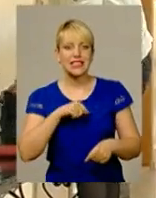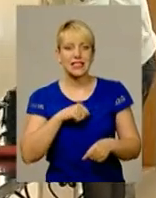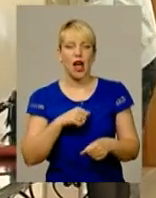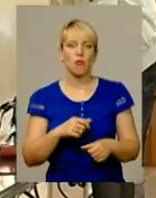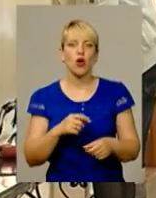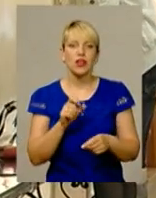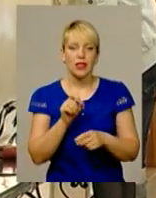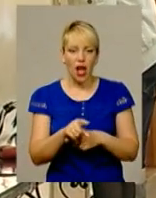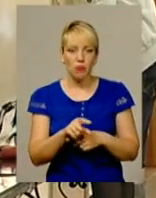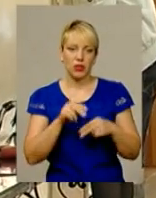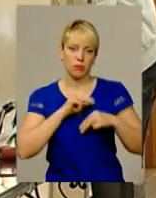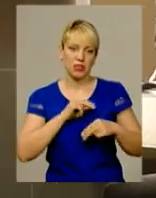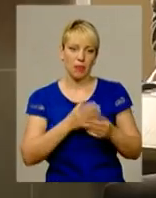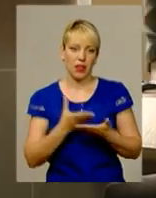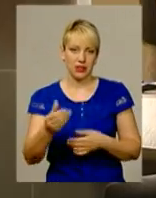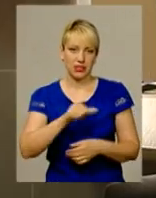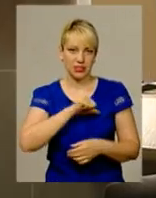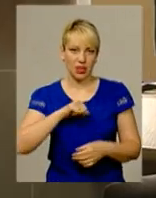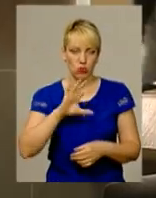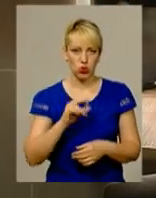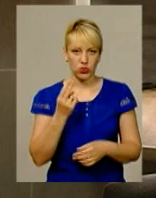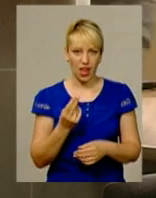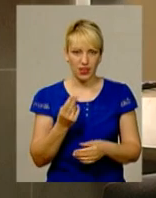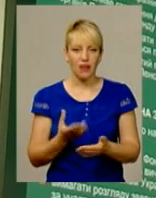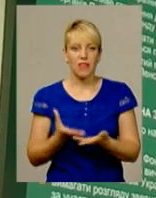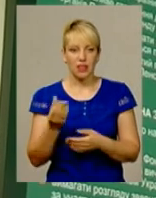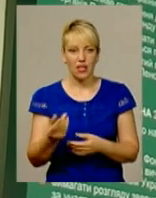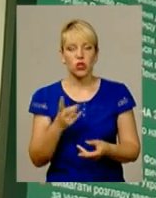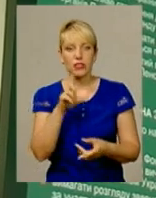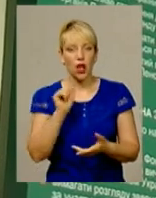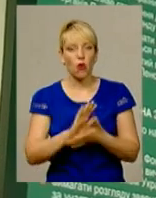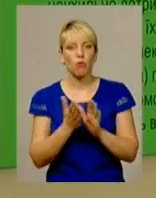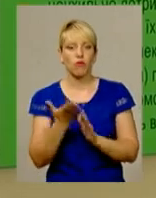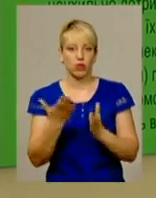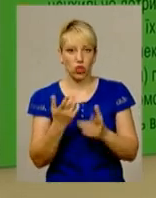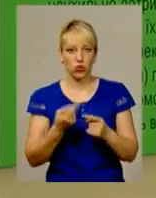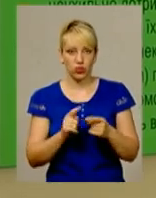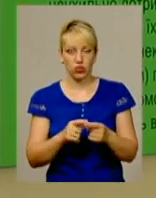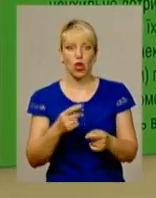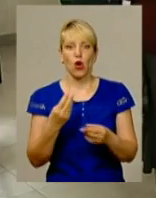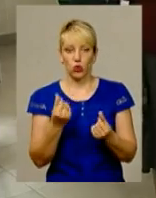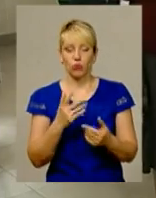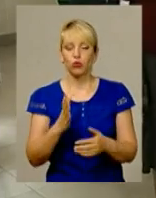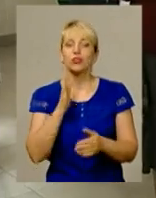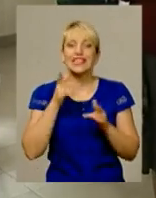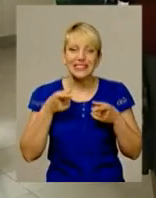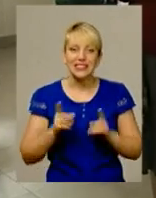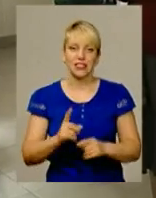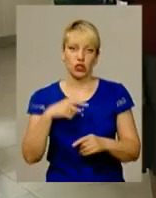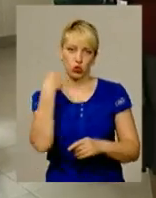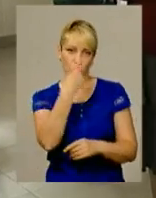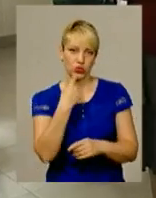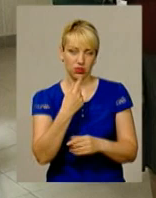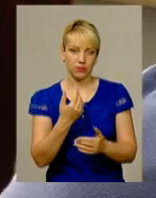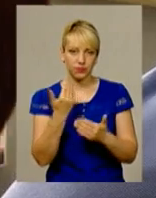сплачувати єдиний соцвнесок. Звісно, за умови, якщо ці гроші дійсно потраплятимуть на особистий рахунок громадянина та